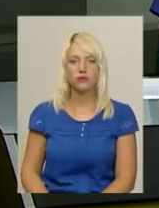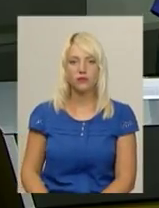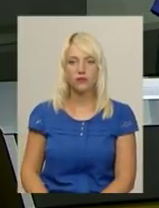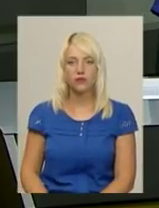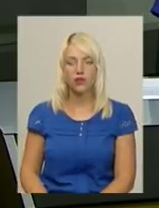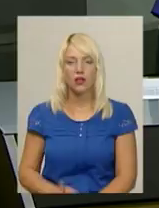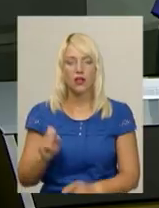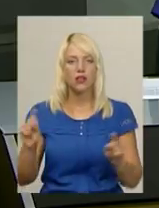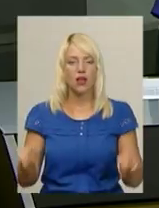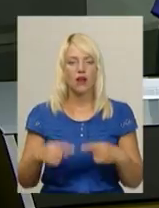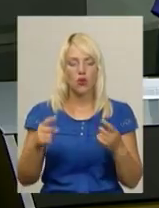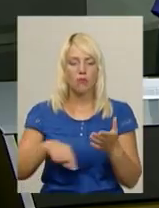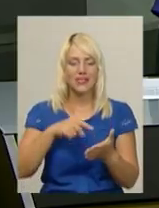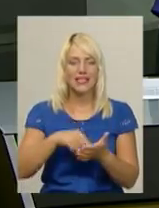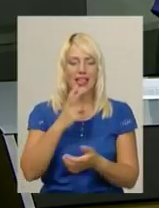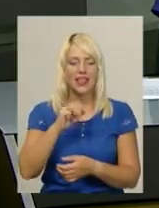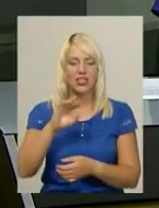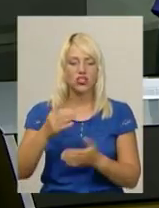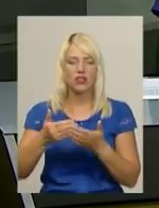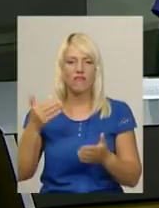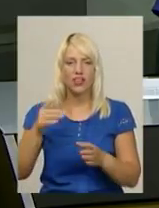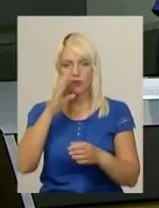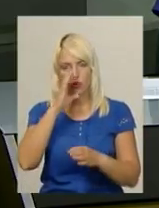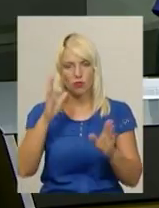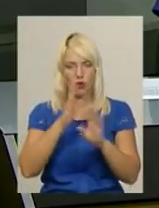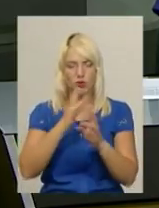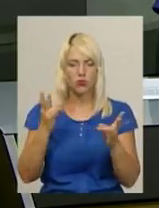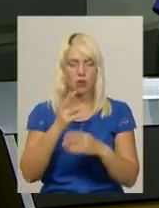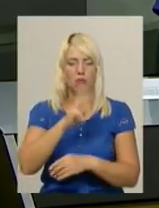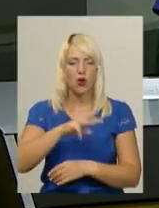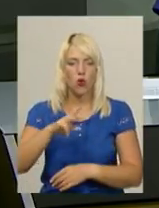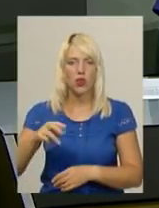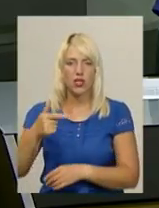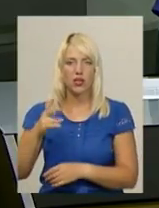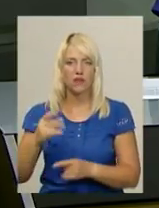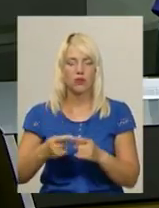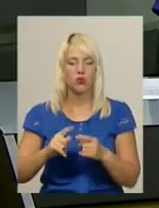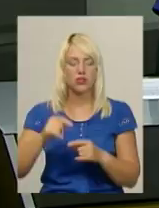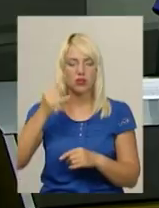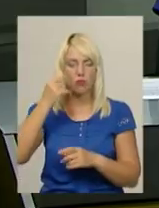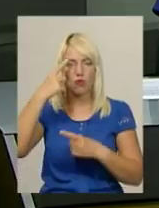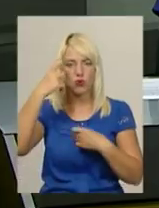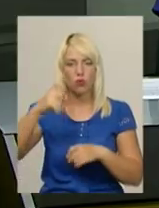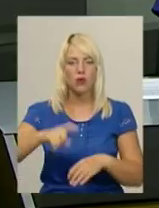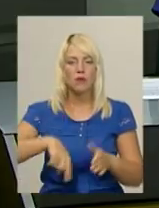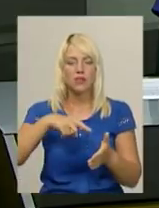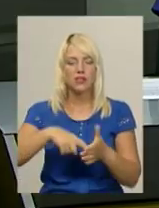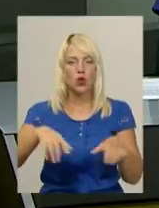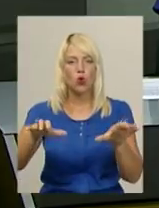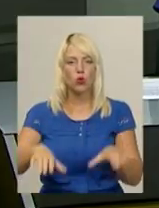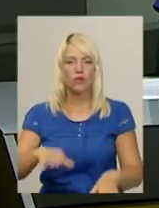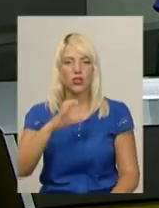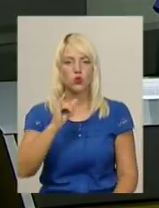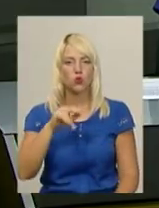На відновлення міста Нетішин від наслідків негоди потрібні мільйони гривень. Про це телефоном нам повідомив міський голова Олександр